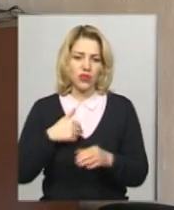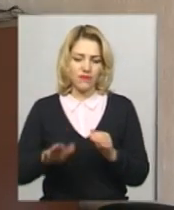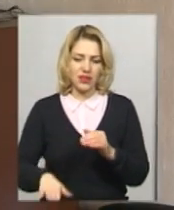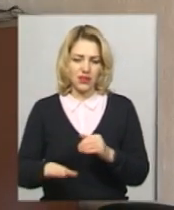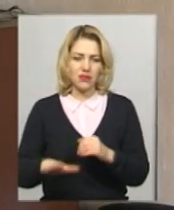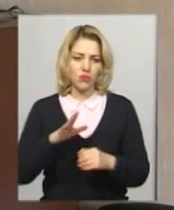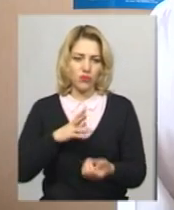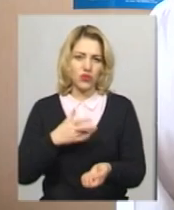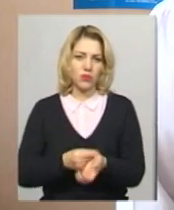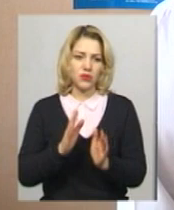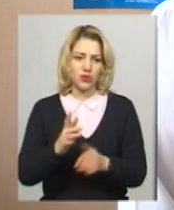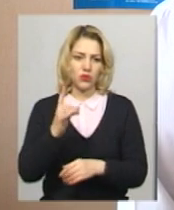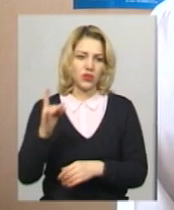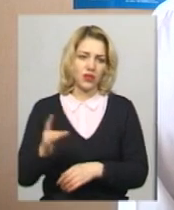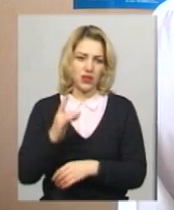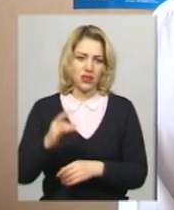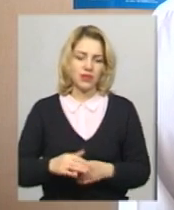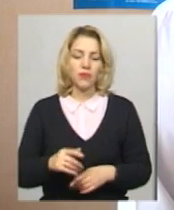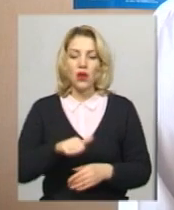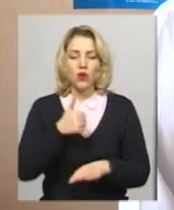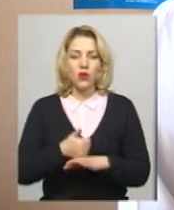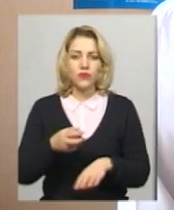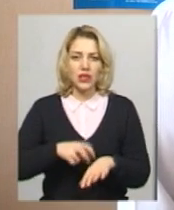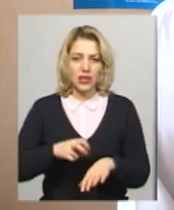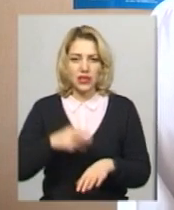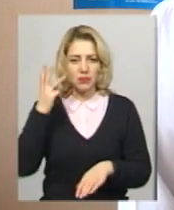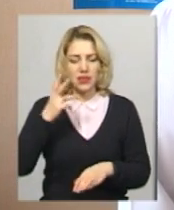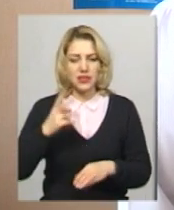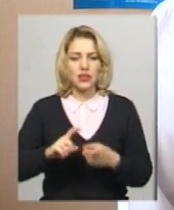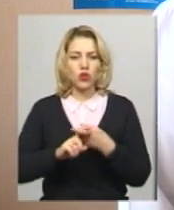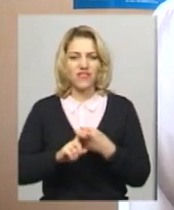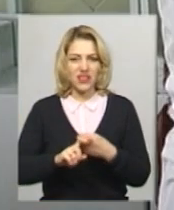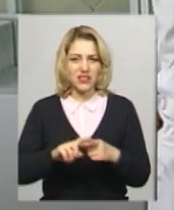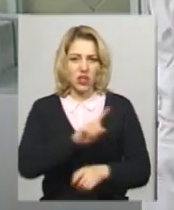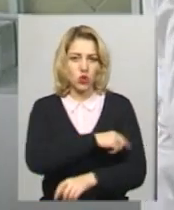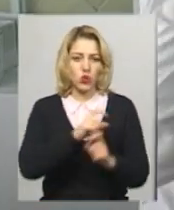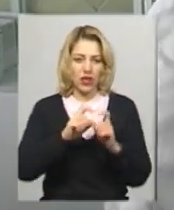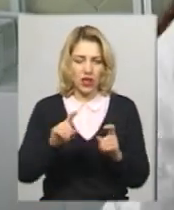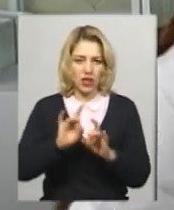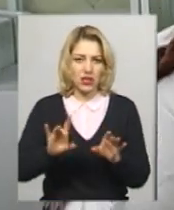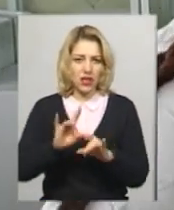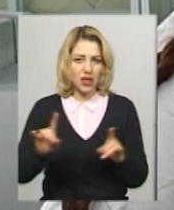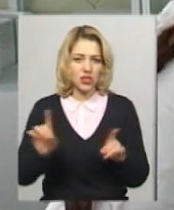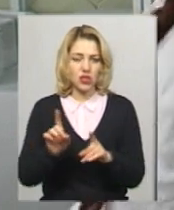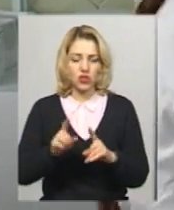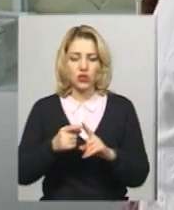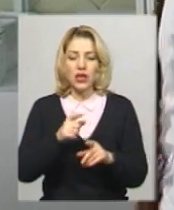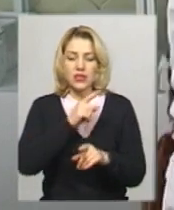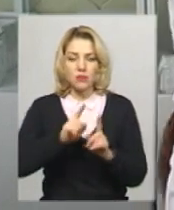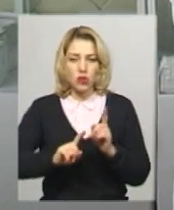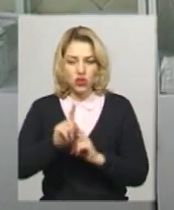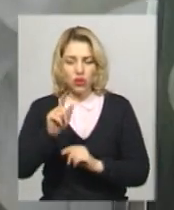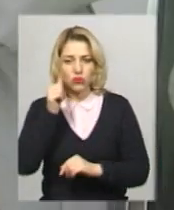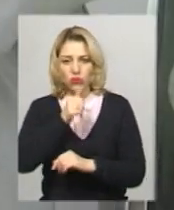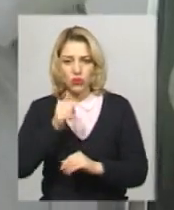щеплений один раз. Головна лікарка Хмельницької міської інфекційної лікарні Оксана Піддубна каже, що з початку року спостерігається тенденція